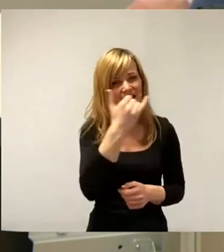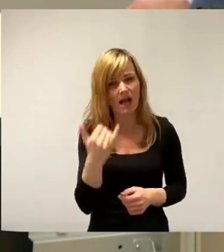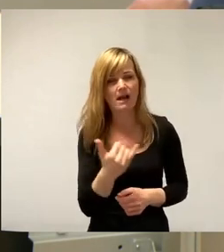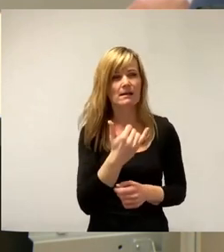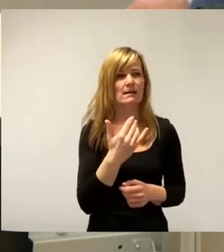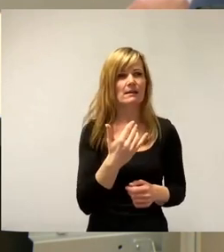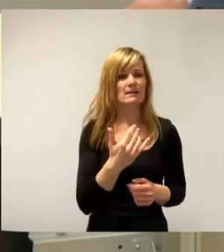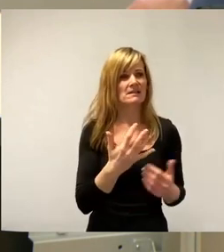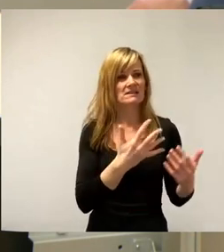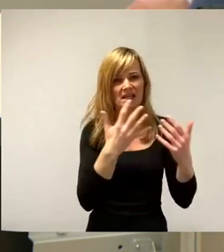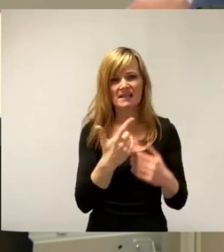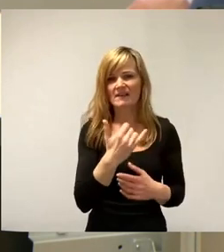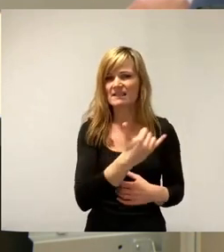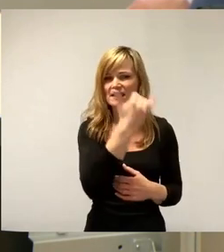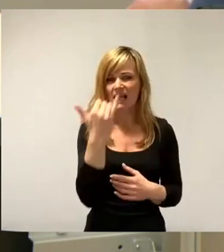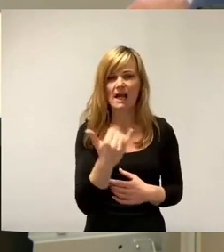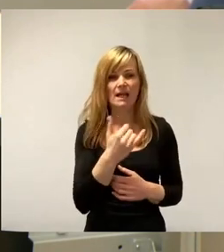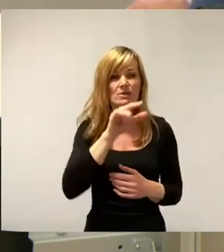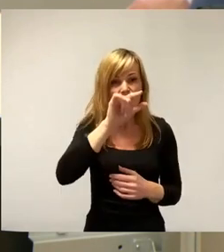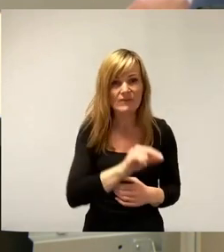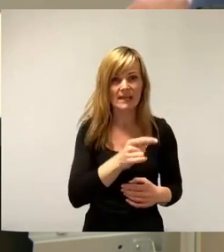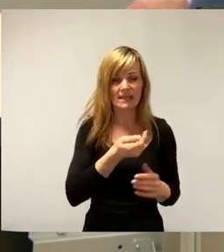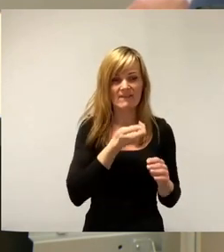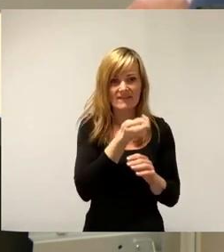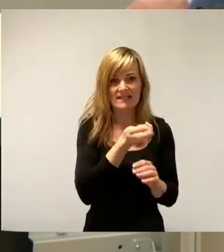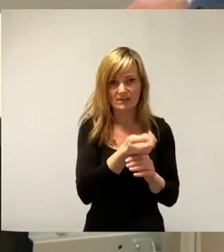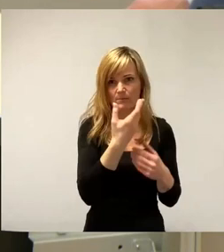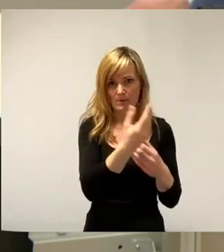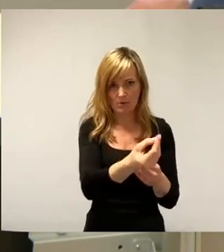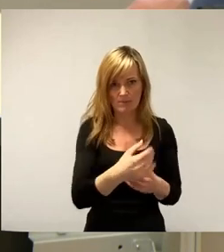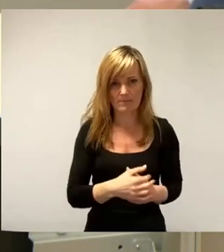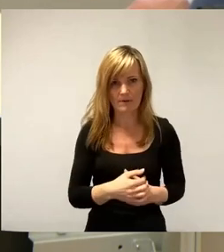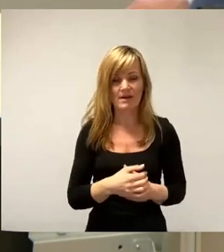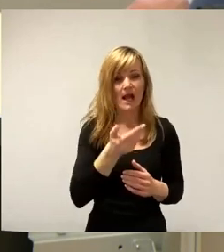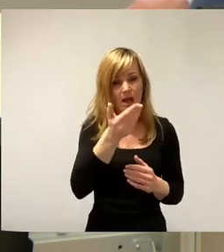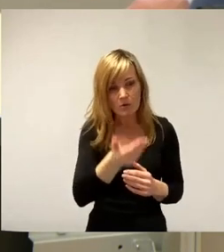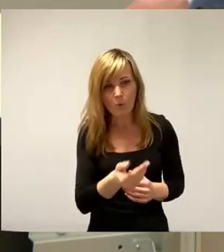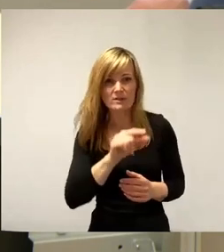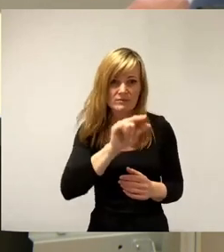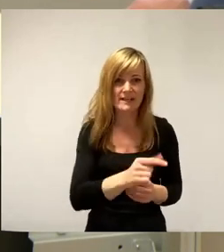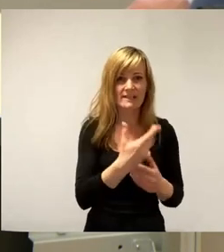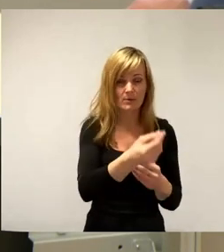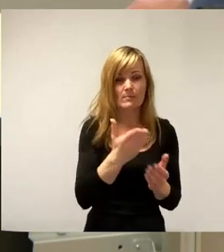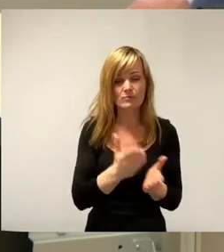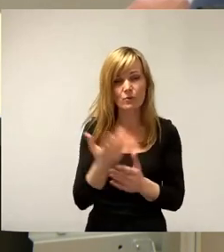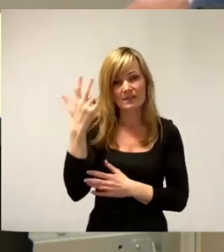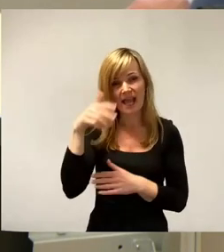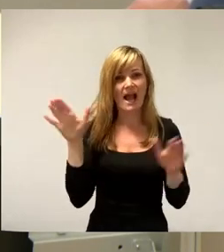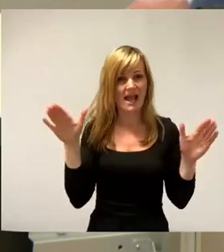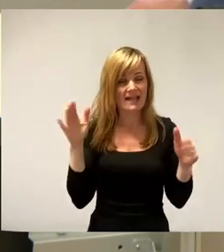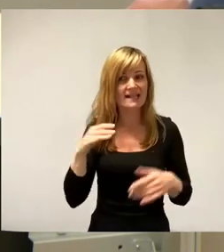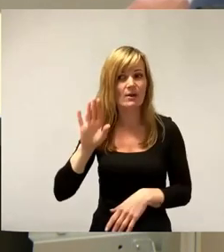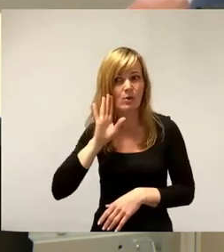So unter anderem auf dem Knochen der Beschäftigten. Wir haben das heute schon von Herrn Engel gehört, die weit unter branchenüblichen